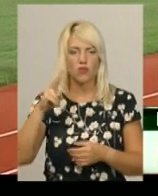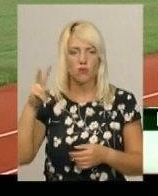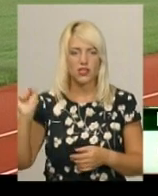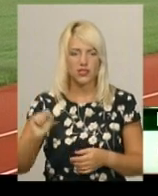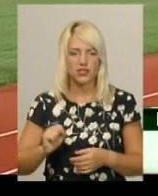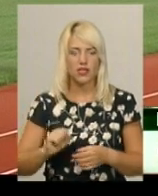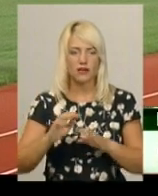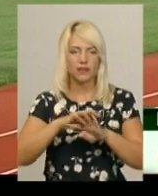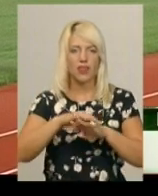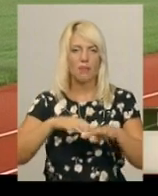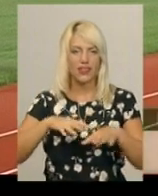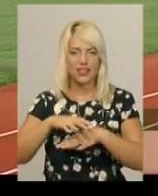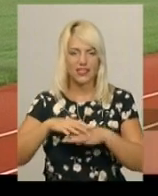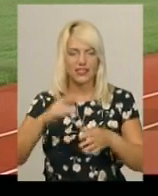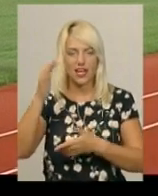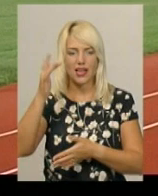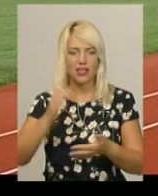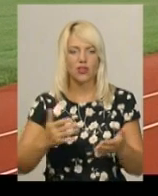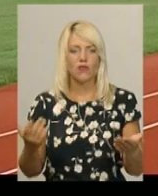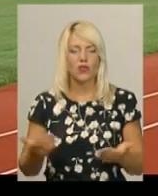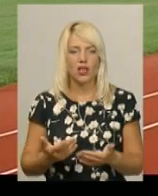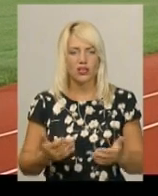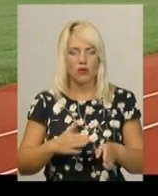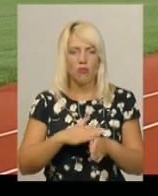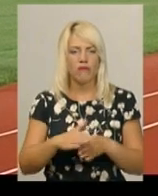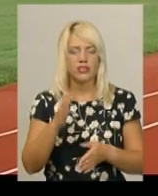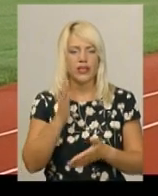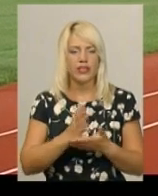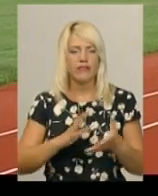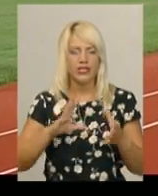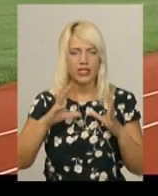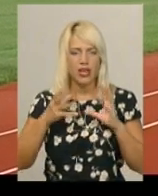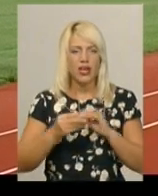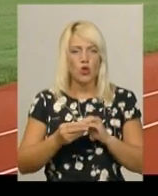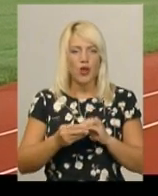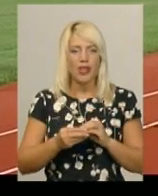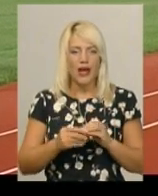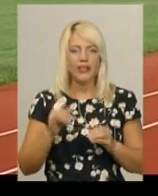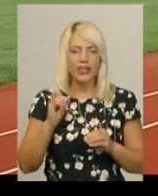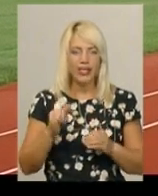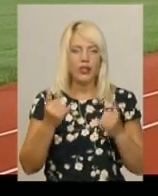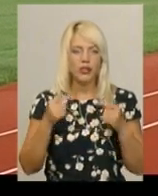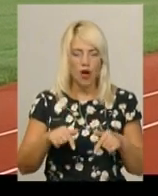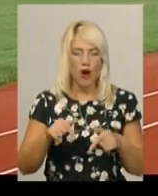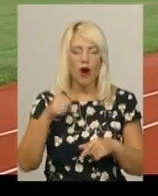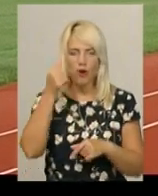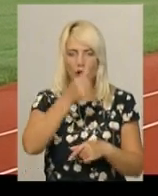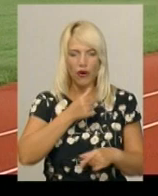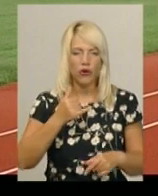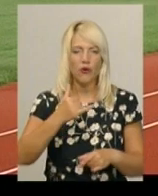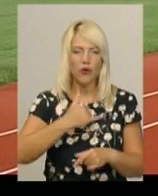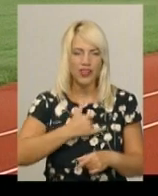таблиця рейтингу, в якій повністю є всі результати. І цього року в нас